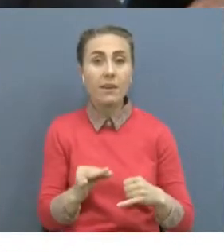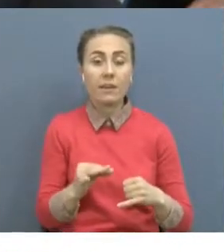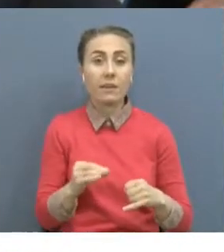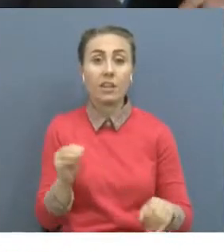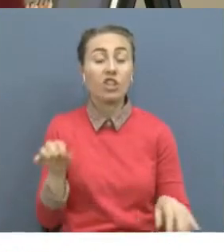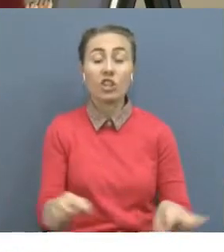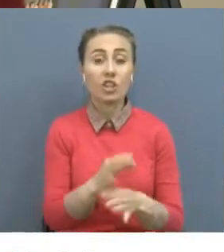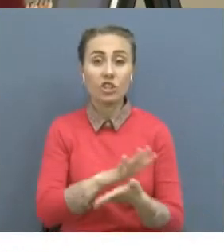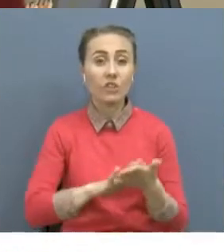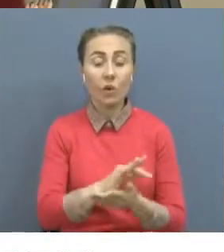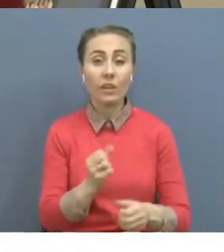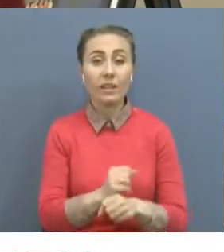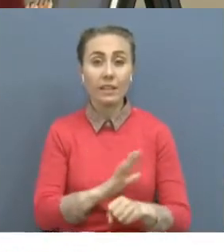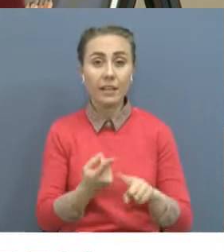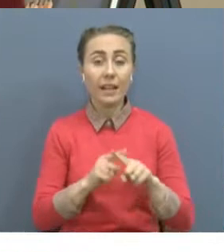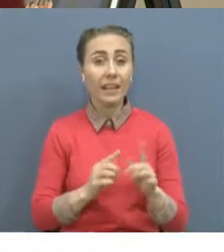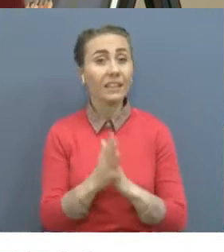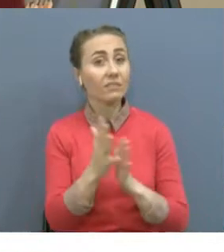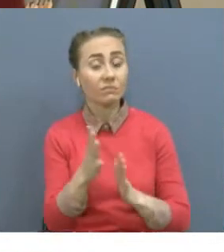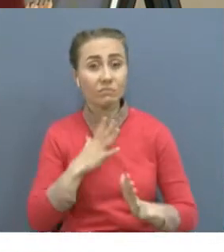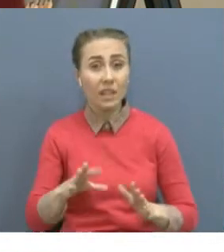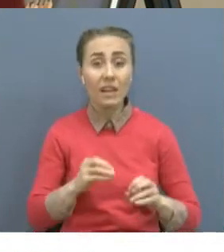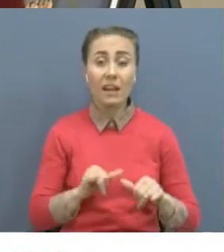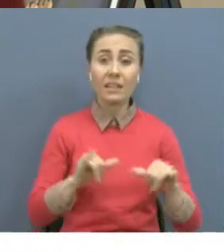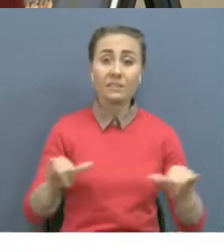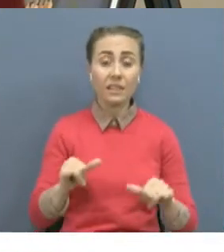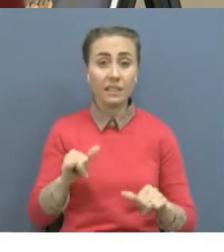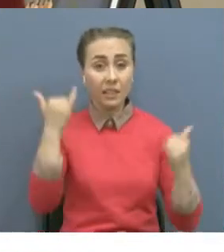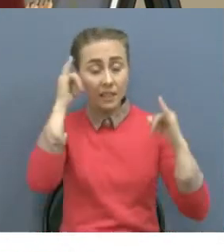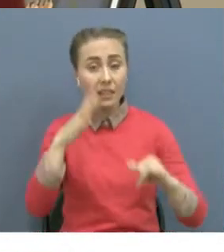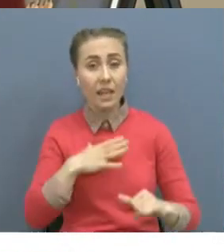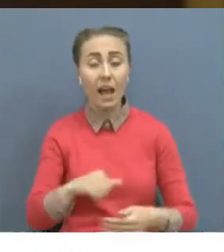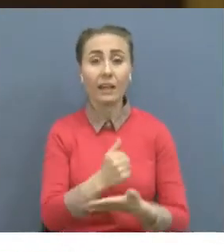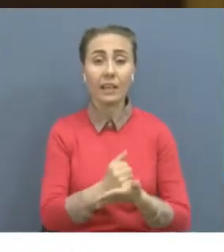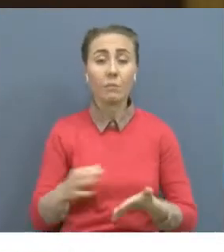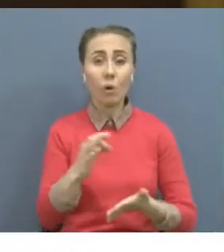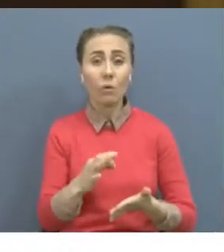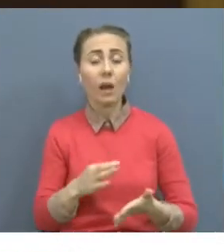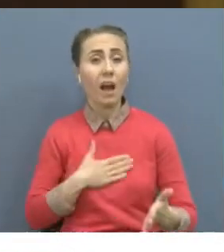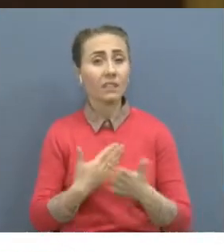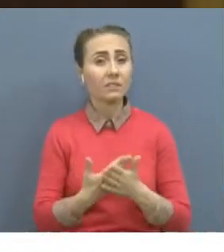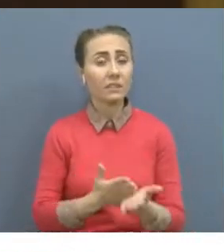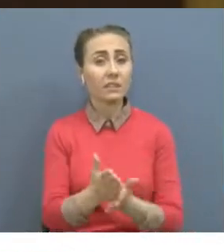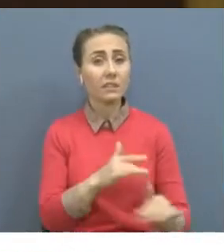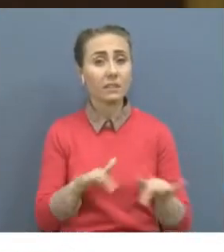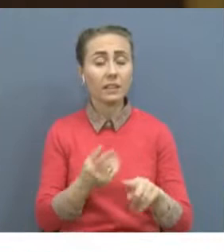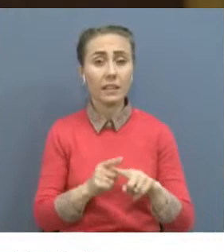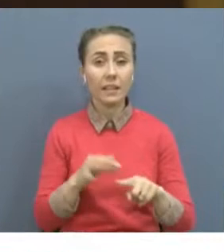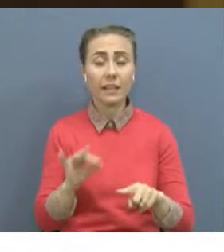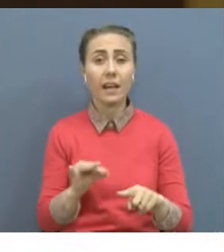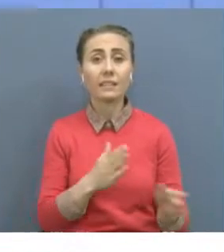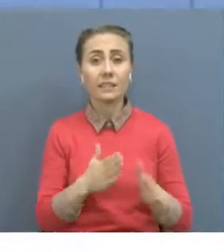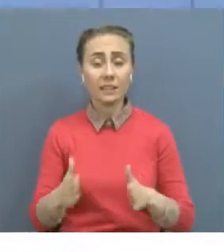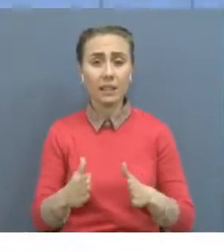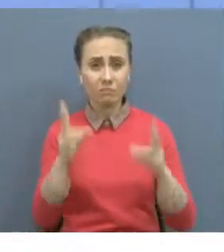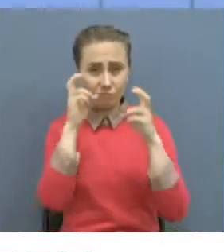салыңды. Обылыс әкімі бұл бақытта қызметті жандандыруды тапсырды. Бұл жатқан жерді анықтауда қолдау кезет порталының ғарыштан бақылау жүйесі үлкен